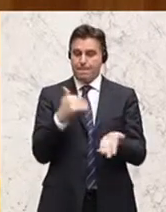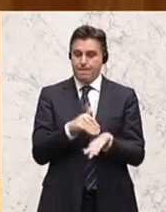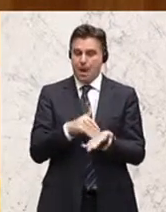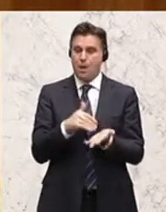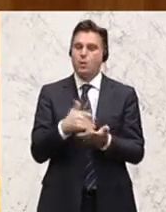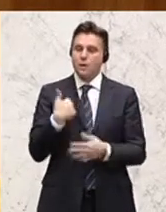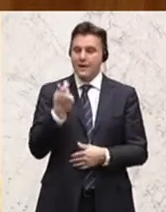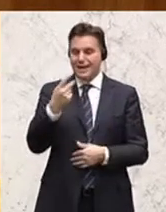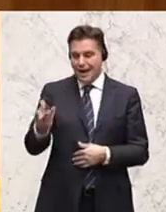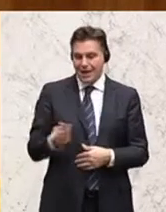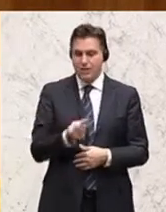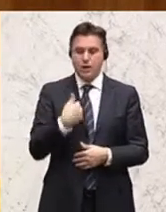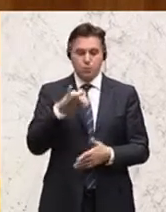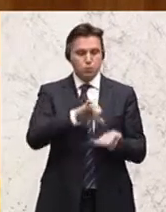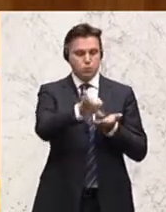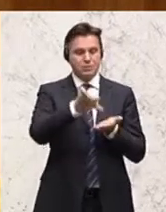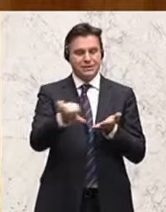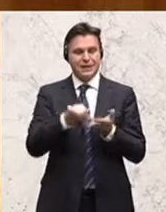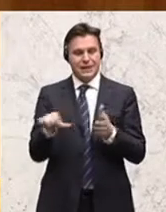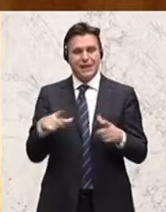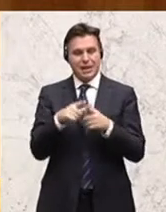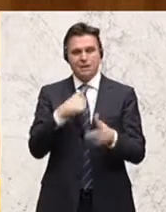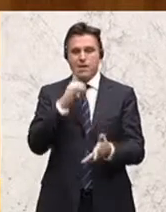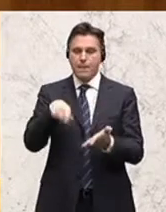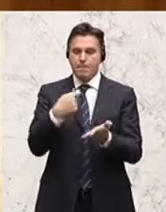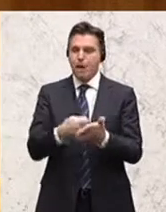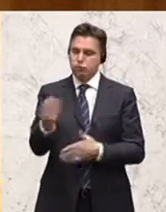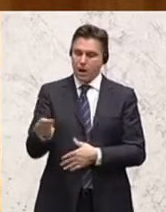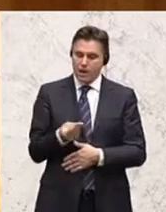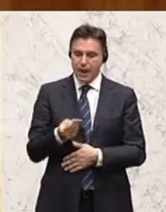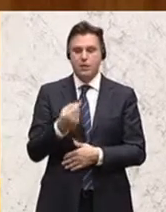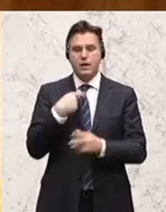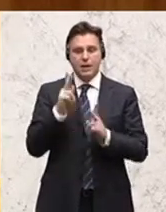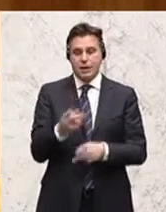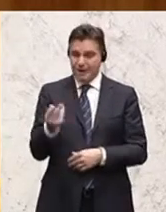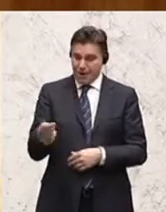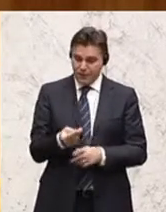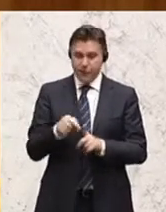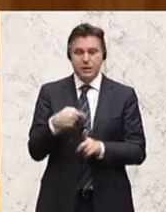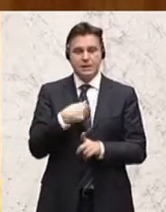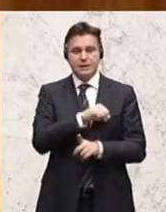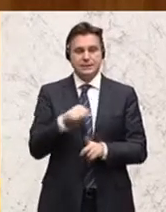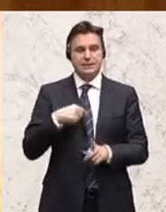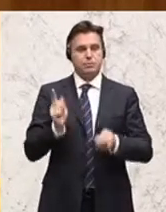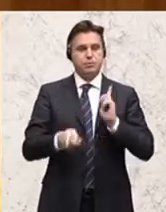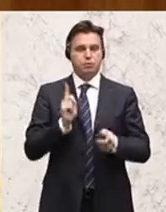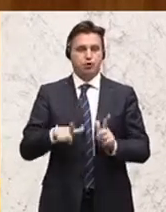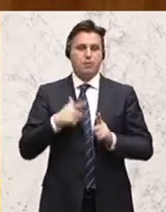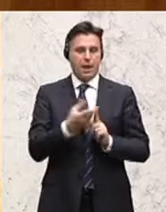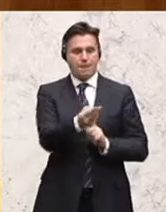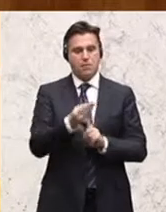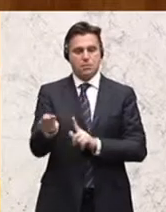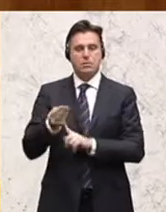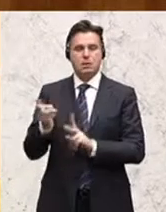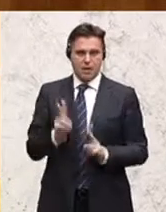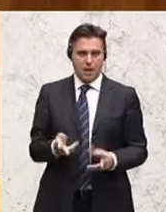Zuschuss zu ihren Leistungen geben kann. Einen pauschalierten Zuschuss, wo man eben sagt, man kann sich dadurch ein selbstbestimmteres Leben ermöglichen.